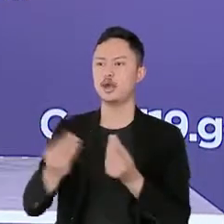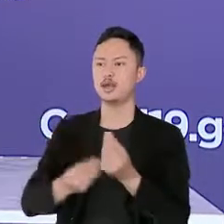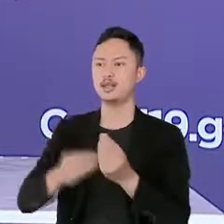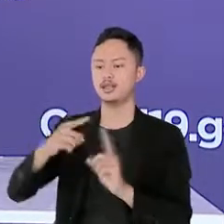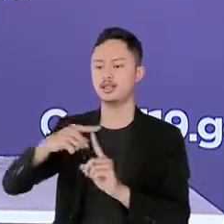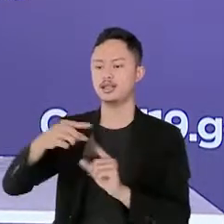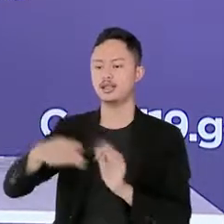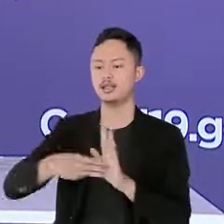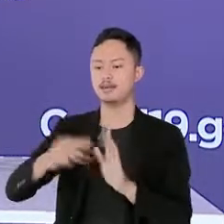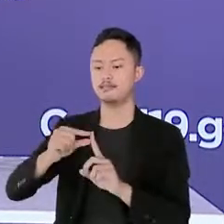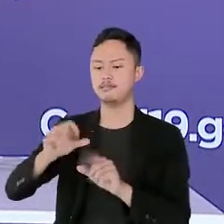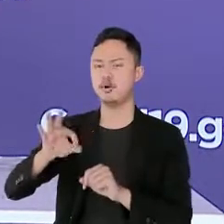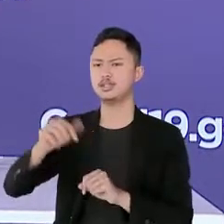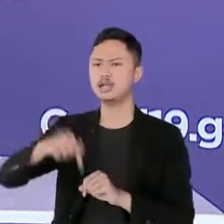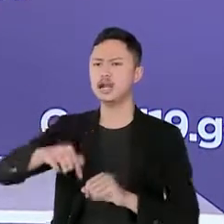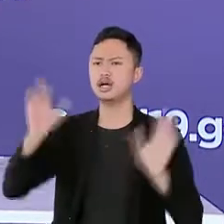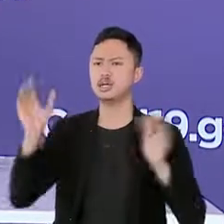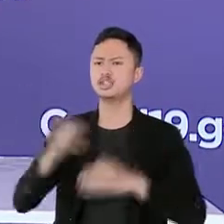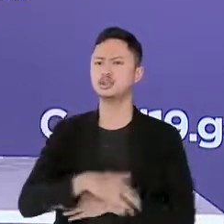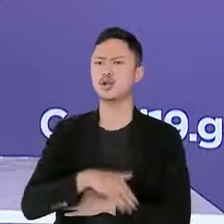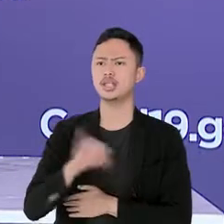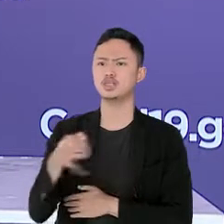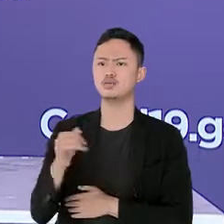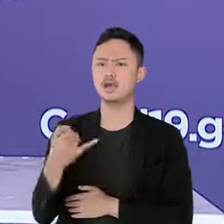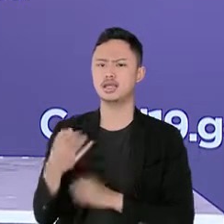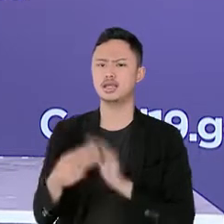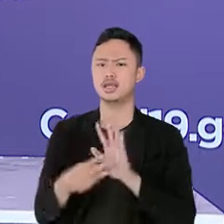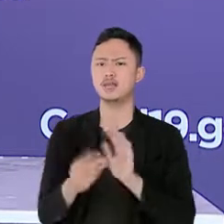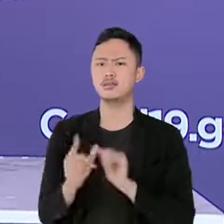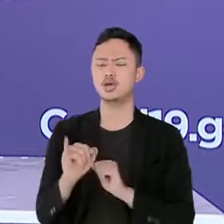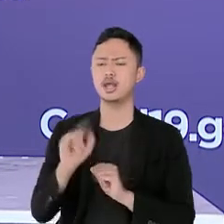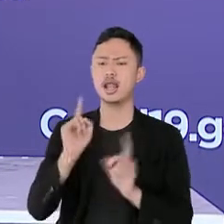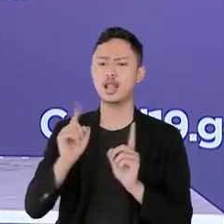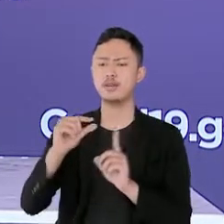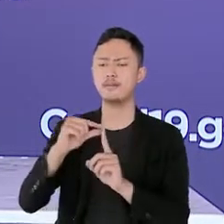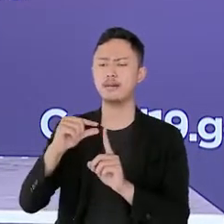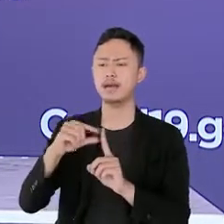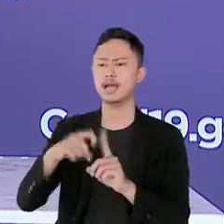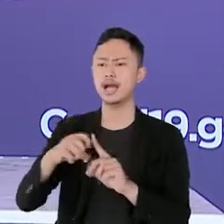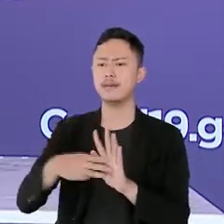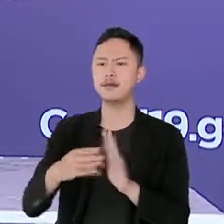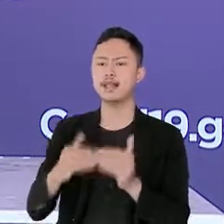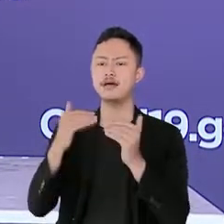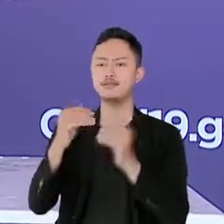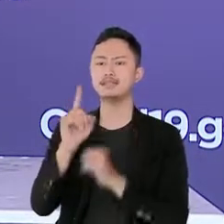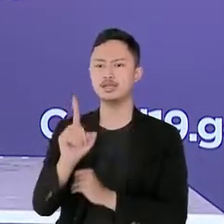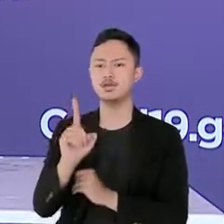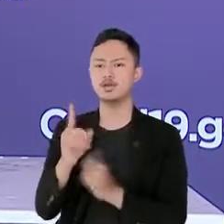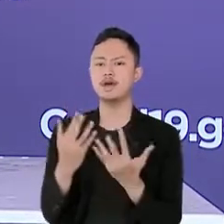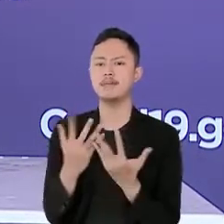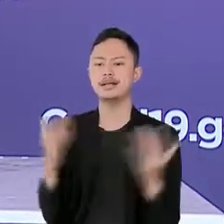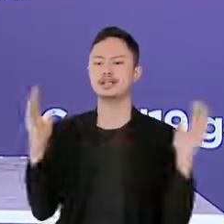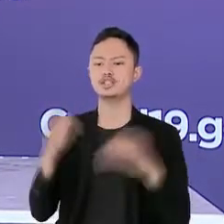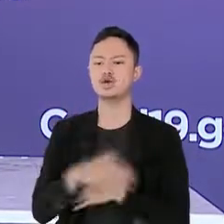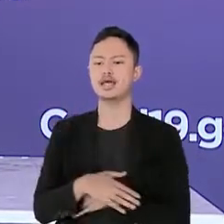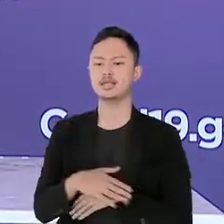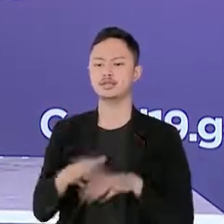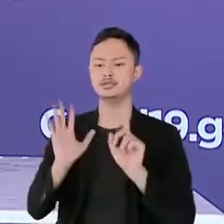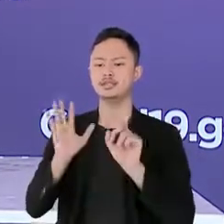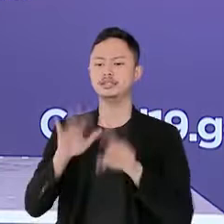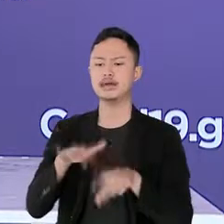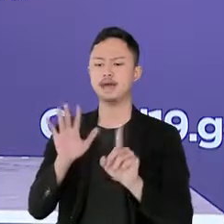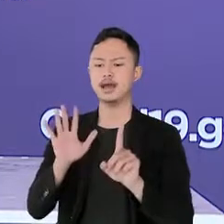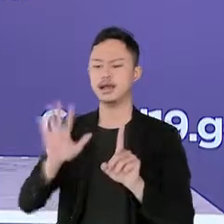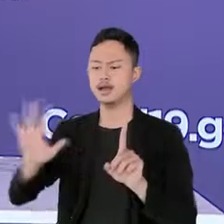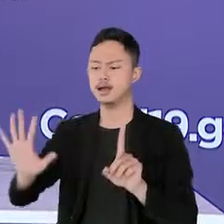dari MUI bahwa Jemaah Salat Jumat harus merapatkan SAF jika berada di wilayah PPKM level 1 apakah imbauan ini sudah tepat dan boleh dil